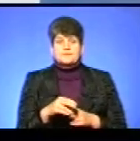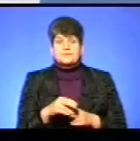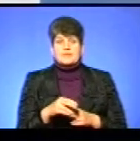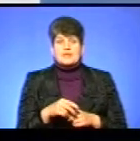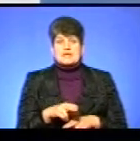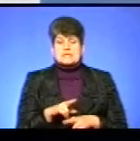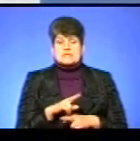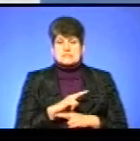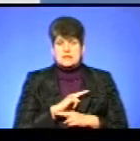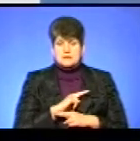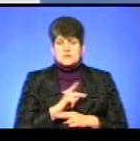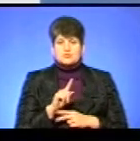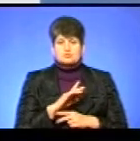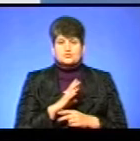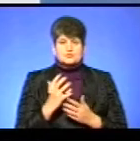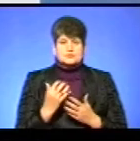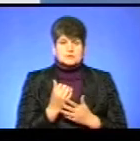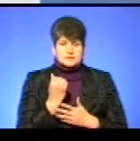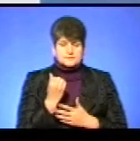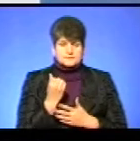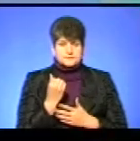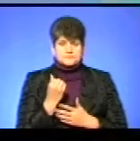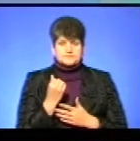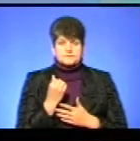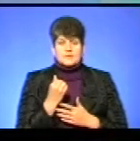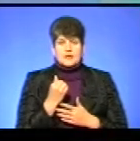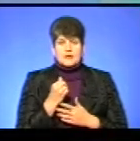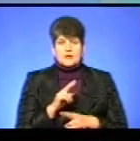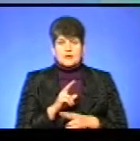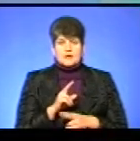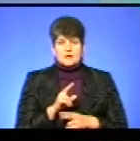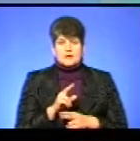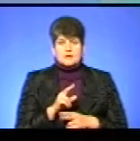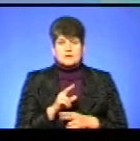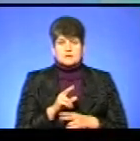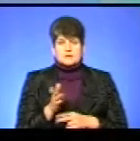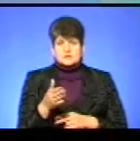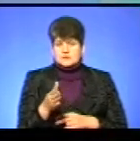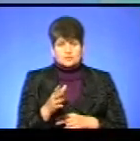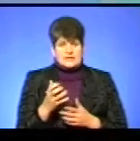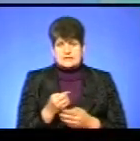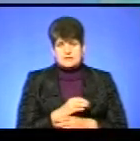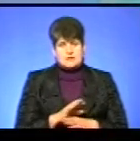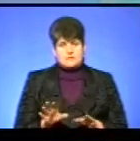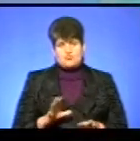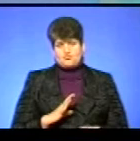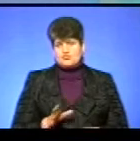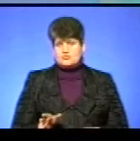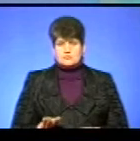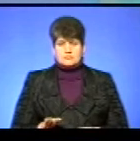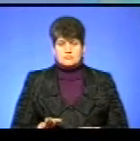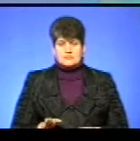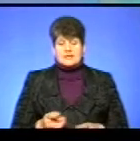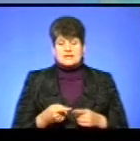щоб було виявлено якісь загиблі тушки риб, не було виявлено. Тобто,